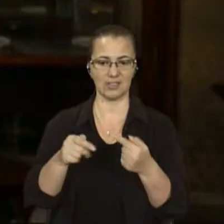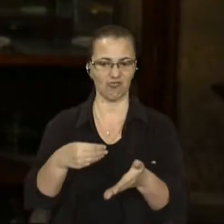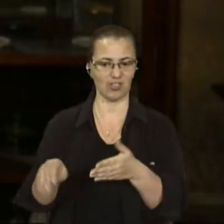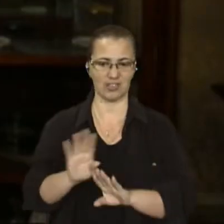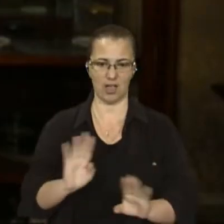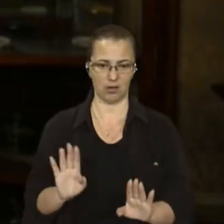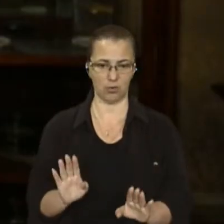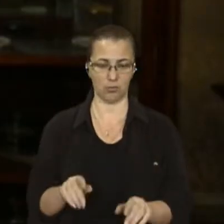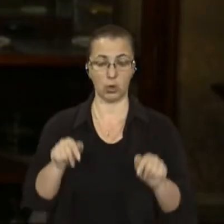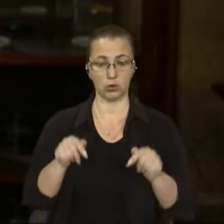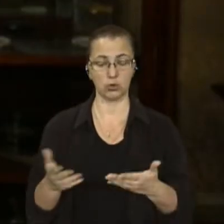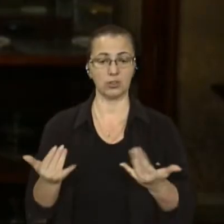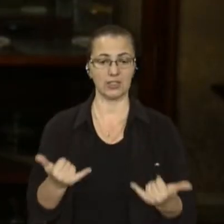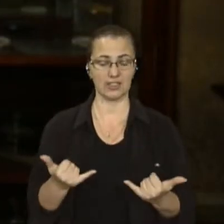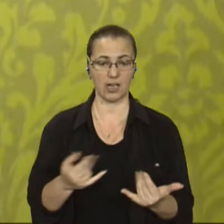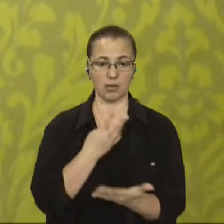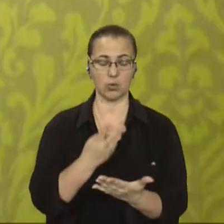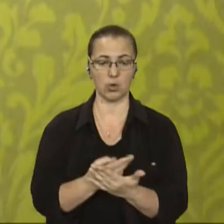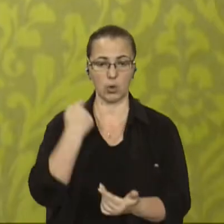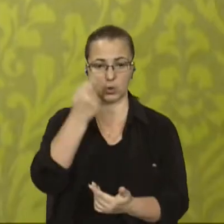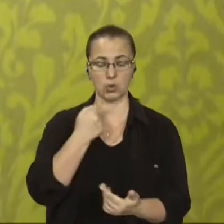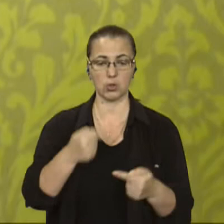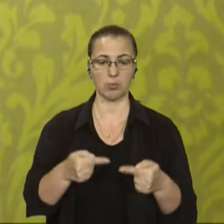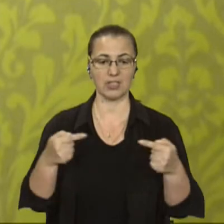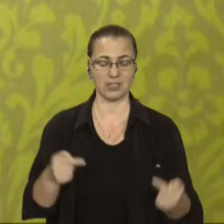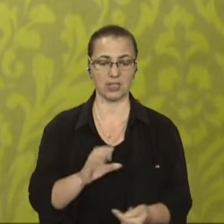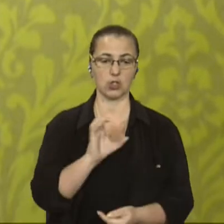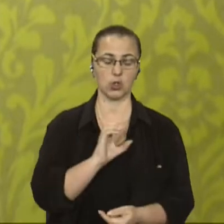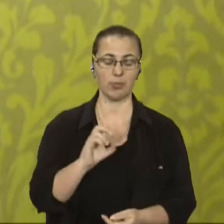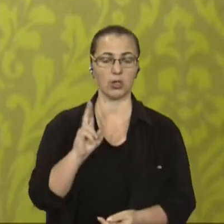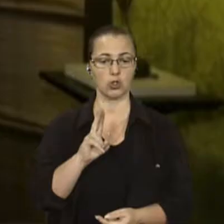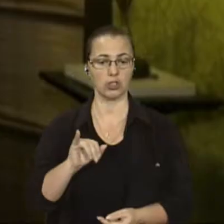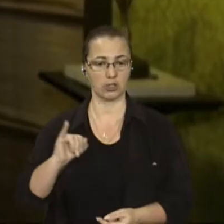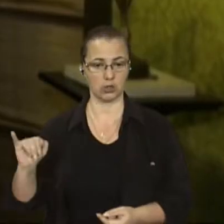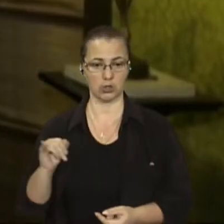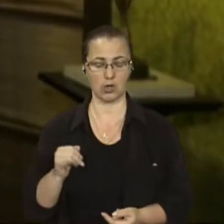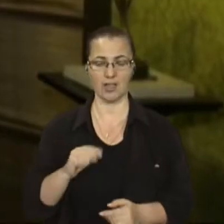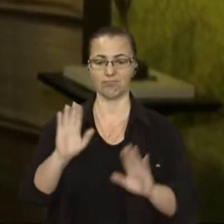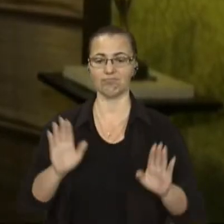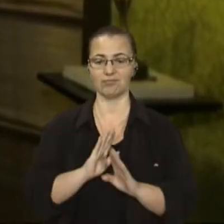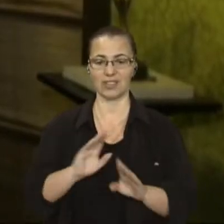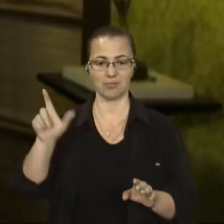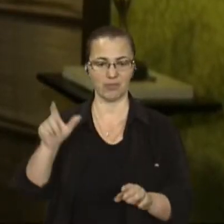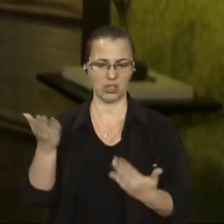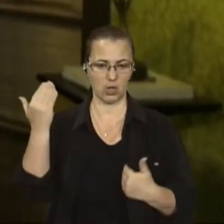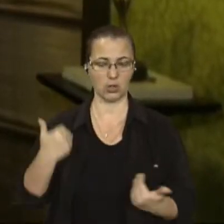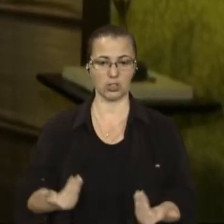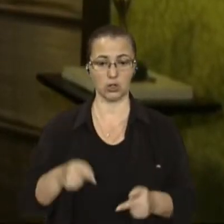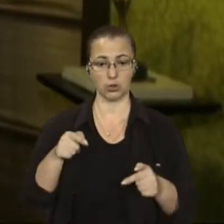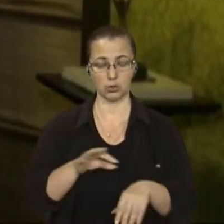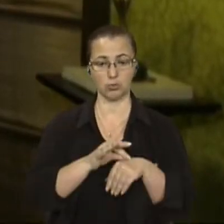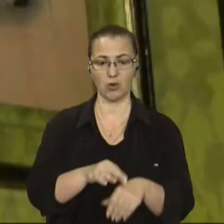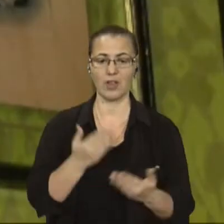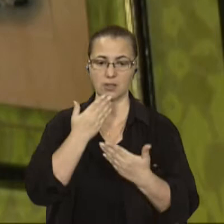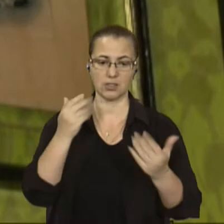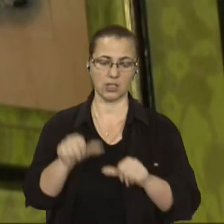викупив. Тут, де зараз експонують особисті речі Соломії Крушельницької, оперна співачка колись жила. Саме тут вона провела останні роки